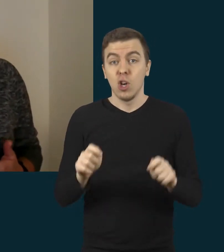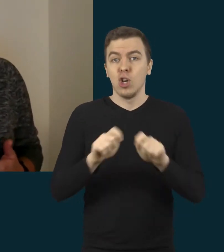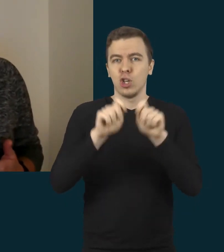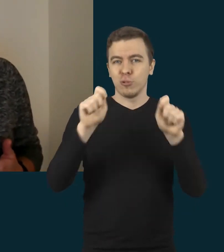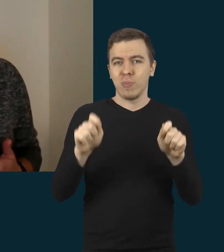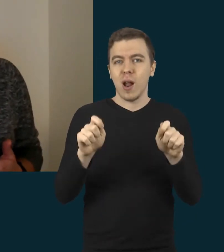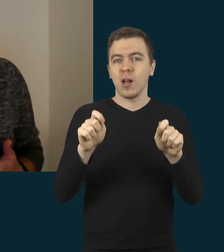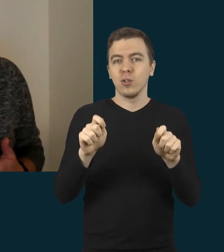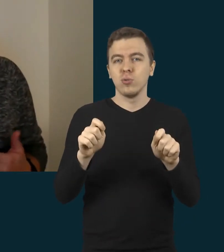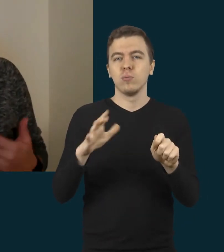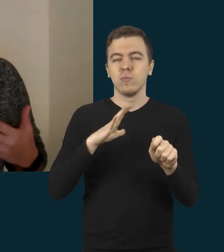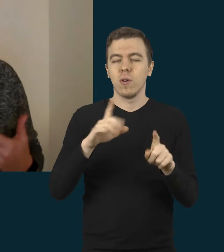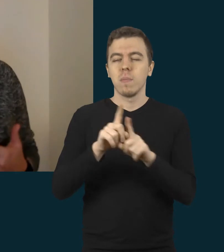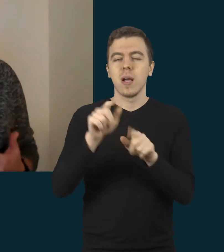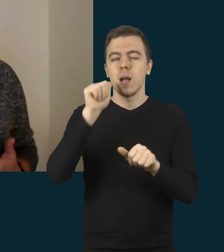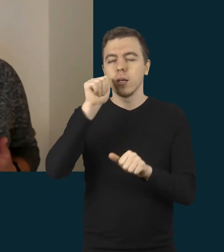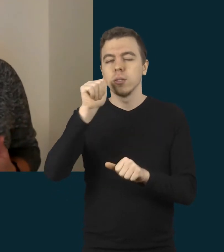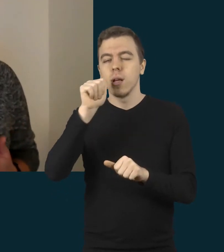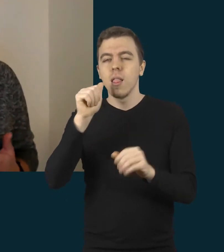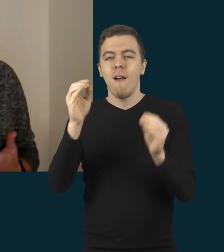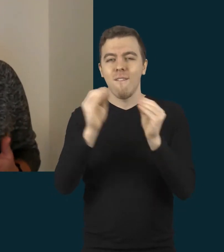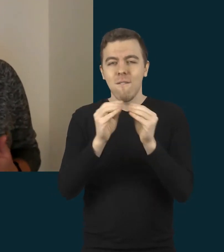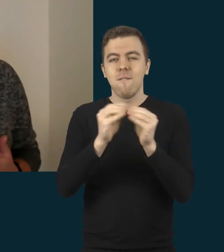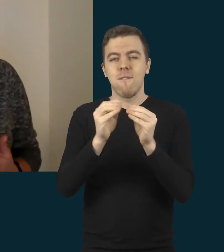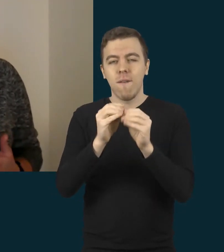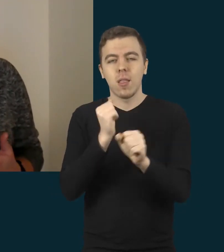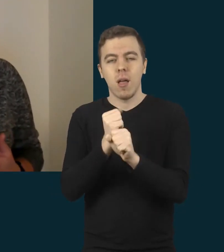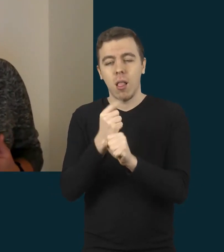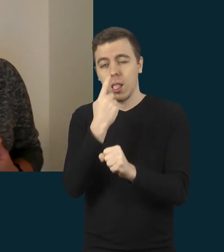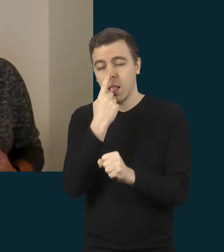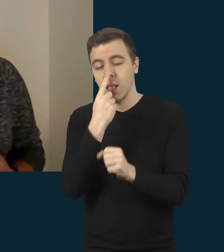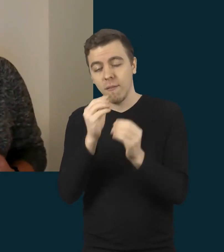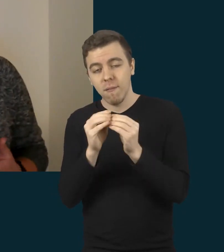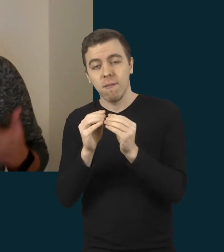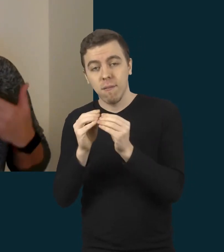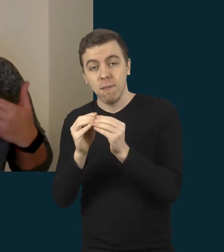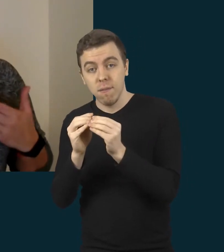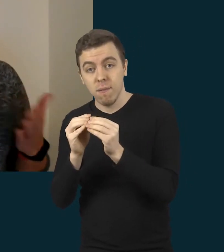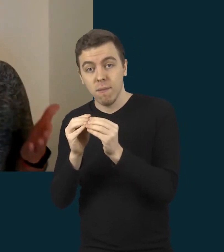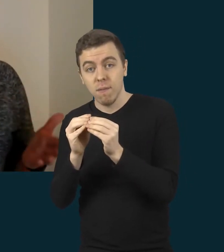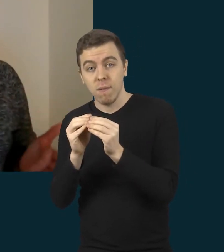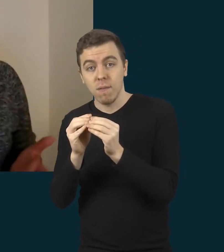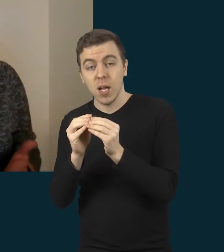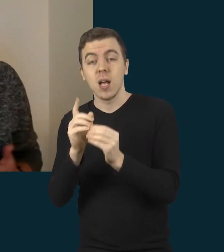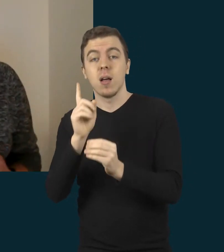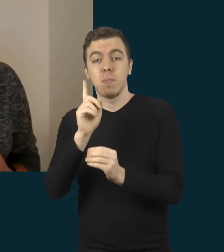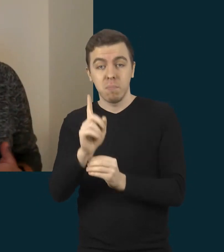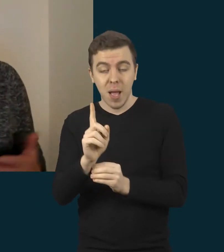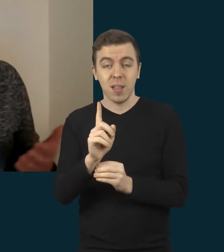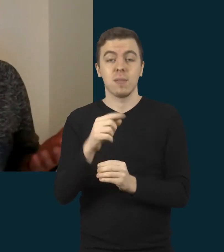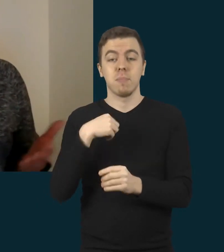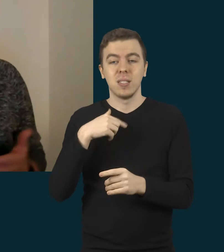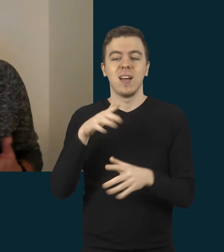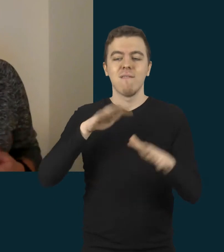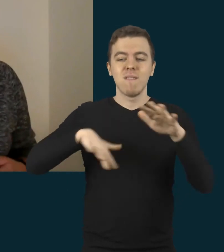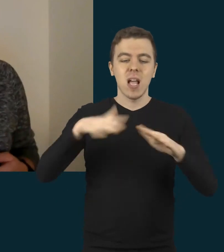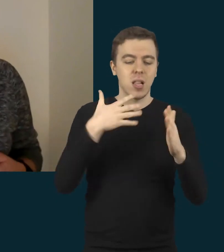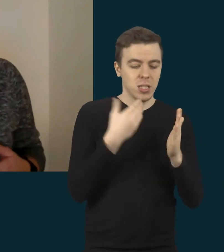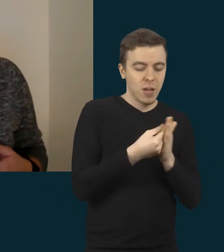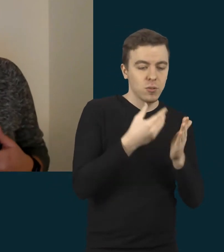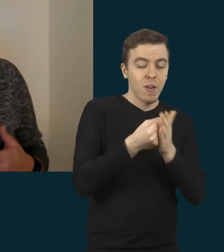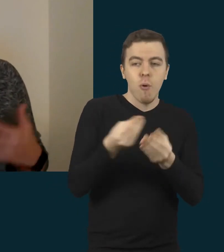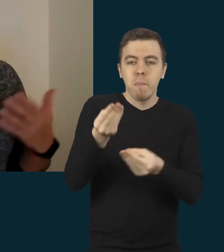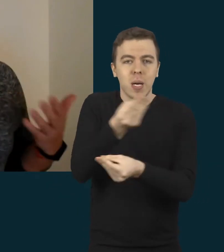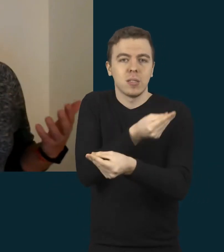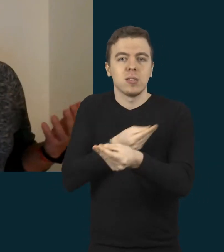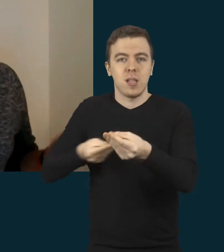seklus, kiekvieną dieną tą patį darimas, bet vėliau mes pradėjom kaip ir keistis veiklomis, kad kiekvienas patirtų,